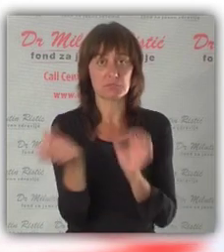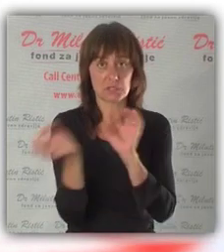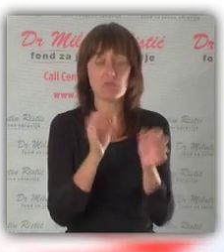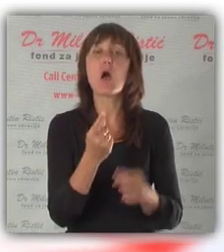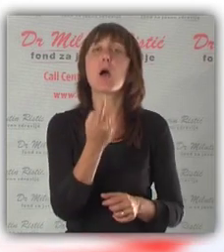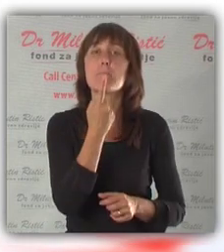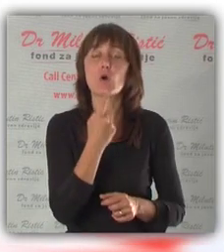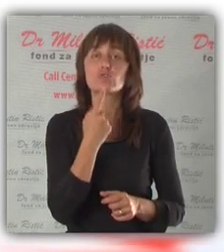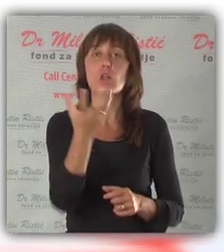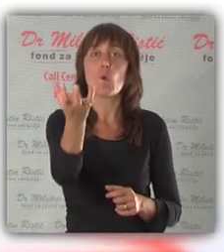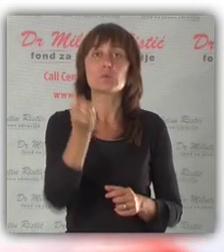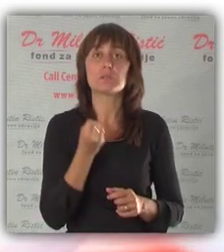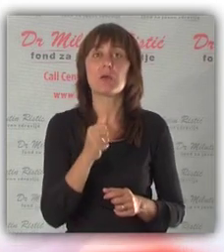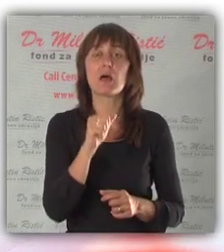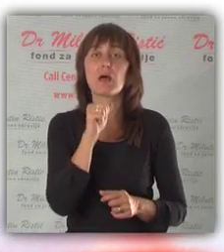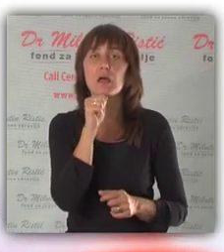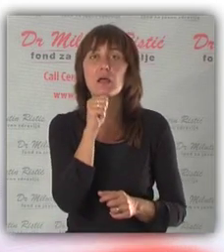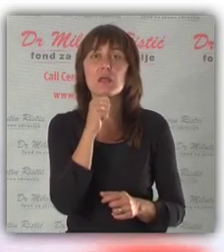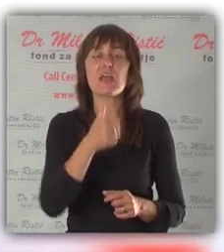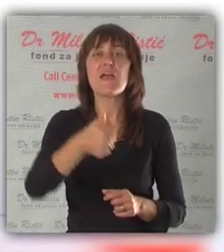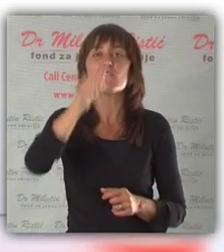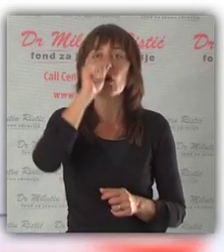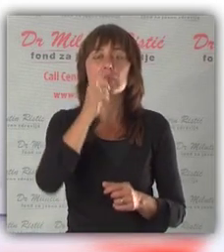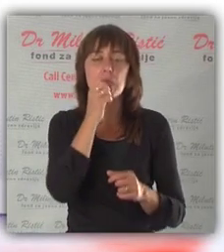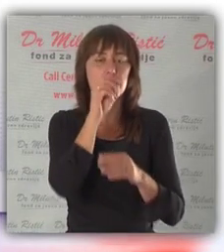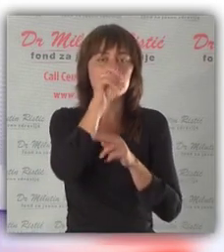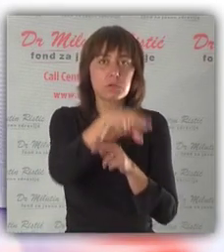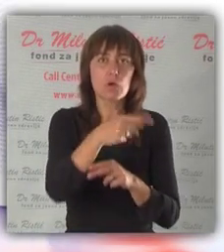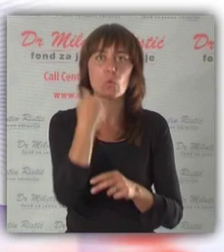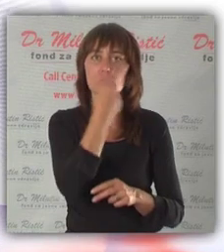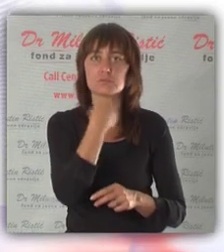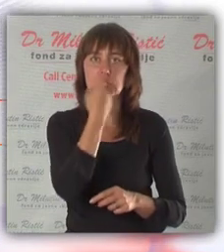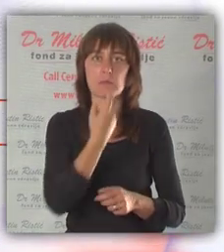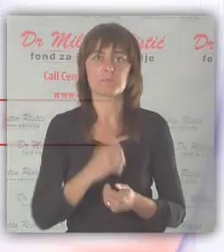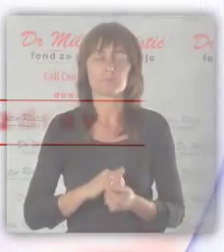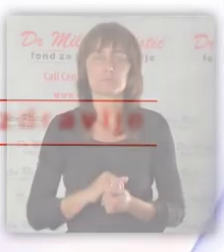ni ovim sredstvima, tako da je požedno uzimati i vodice za ispiranje usta.